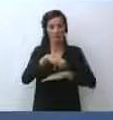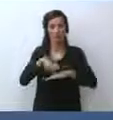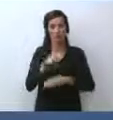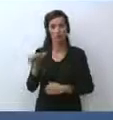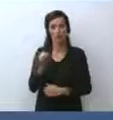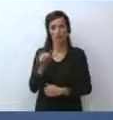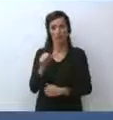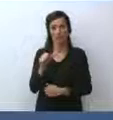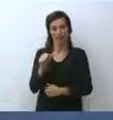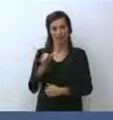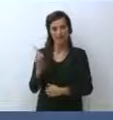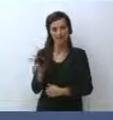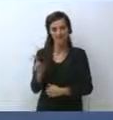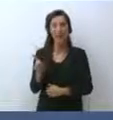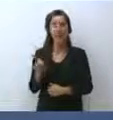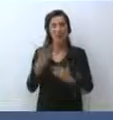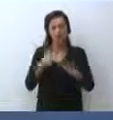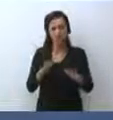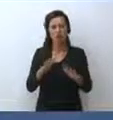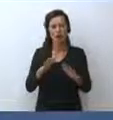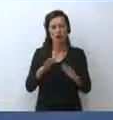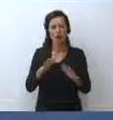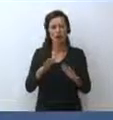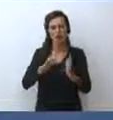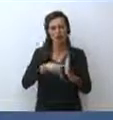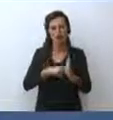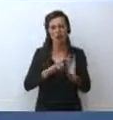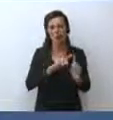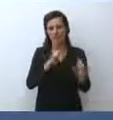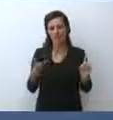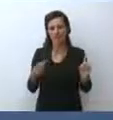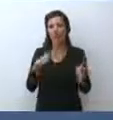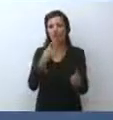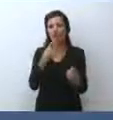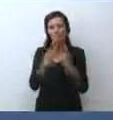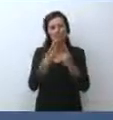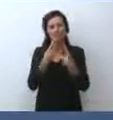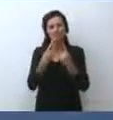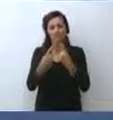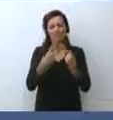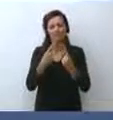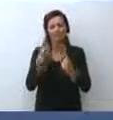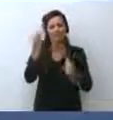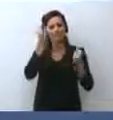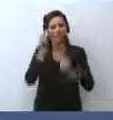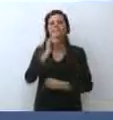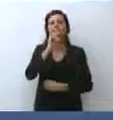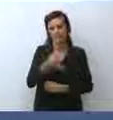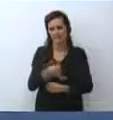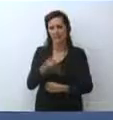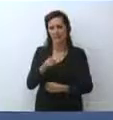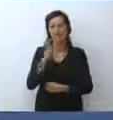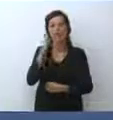parlando, discutendo da un po' di tempo. Guardi, l'orientamento è sì, verrà esteso,